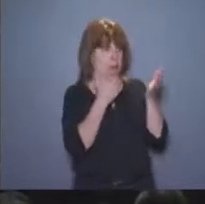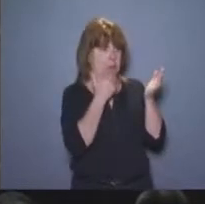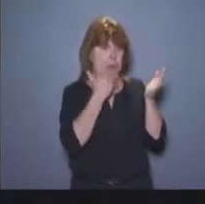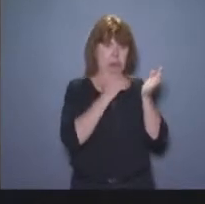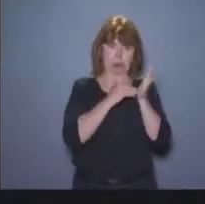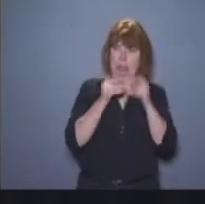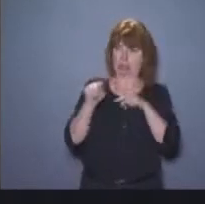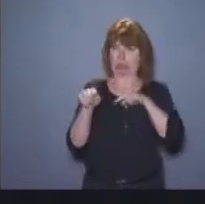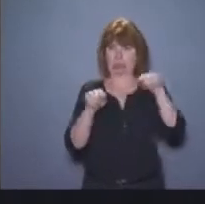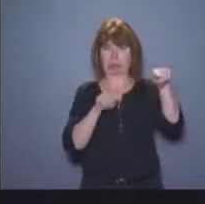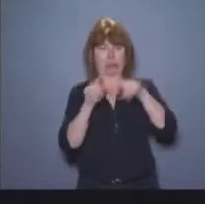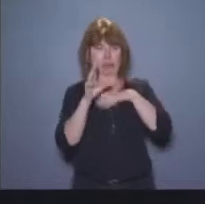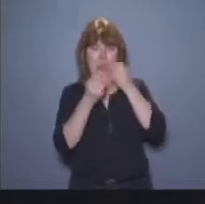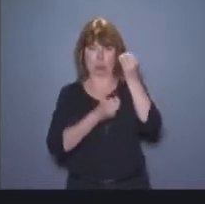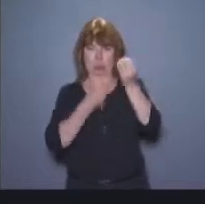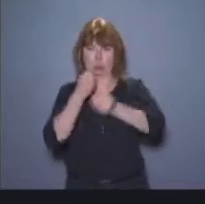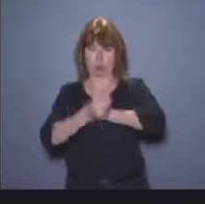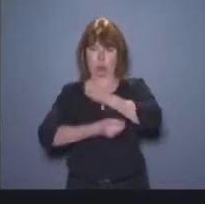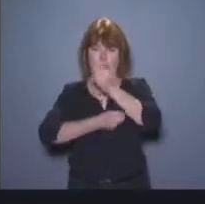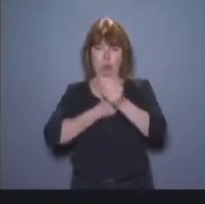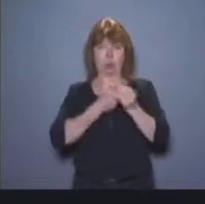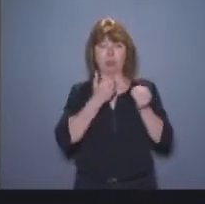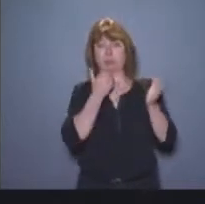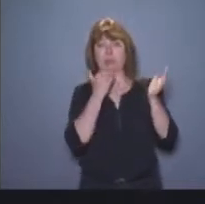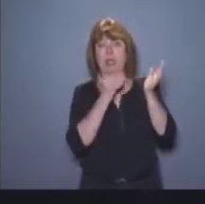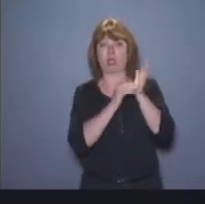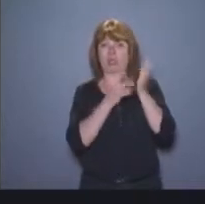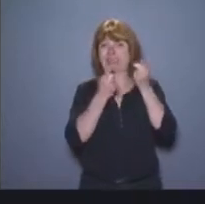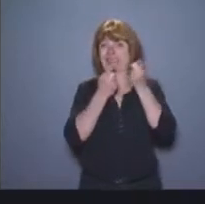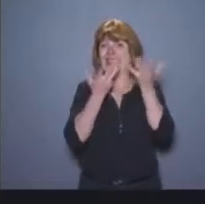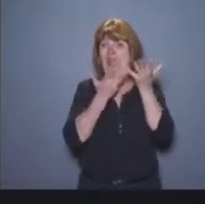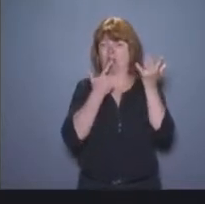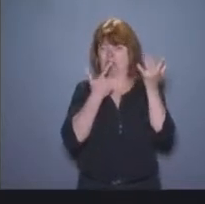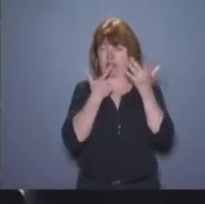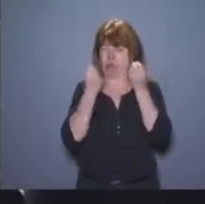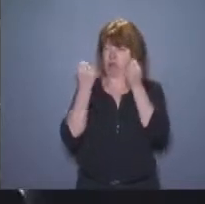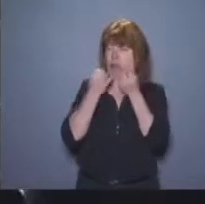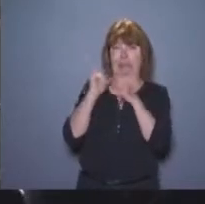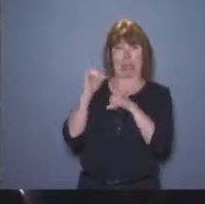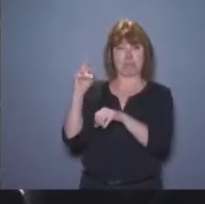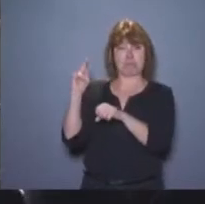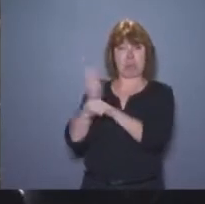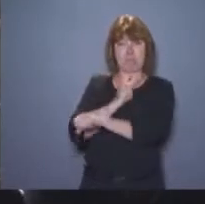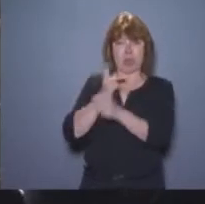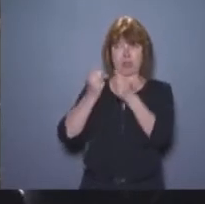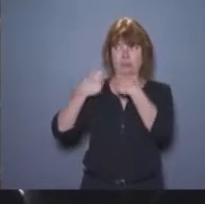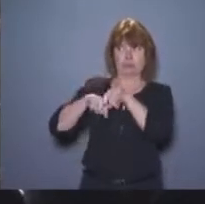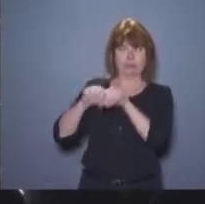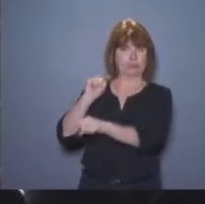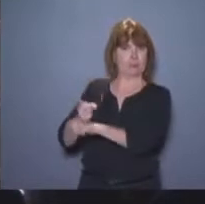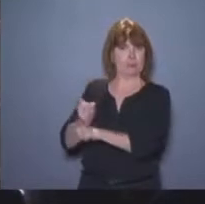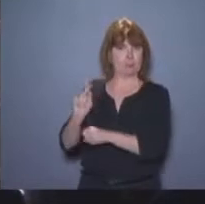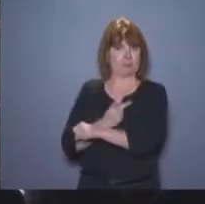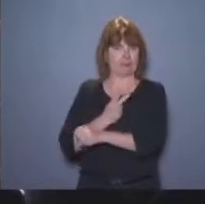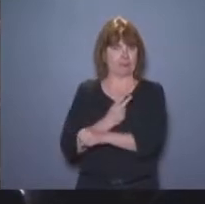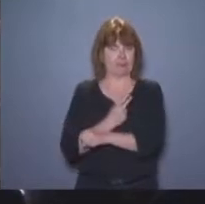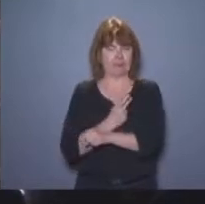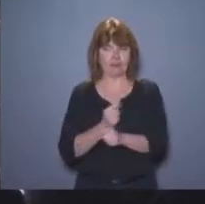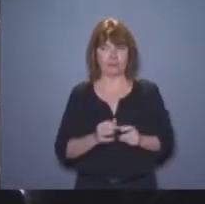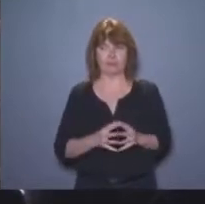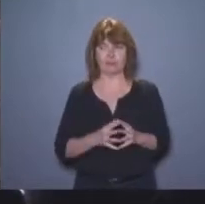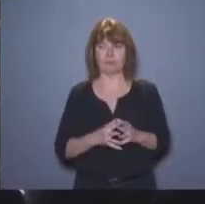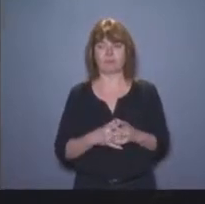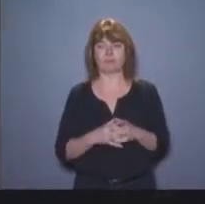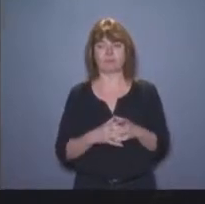l'épaule et à se demander où se trouve le moindre mal, en oubliant que le moindre mal, c'est